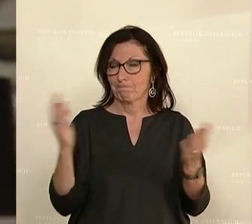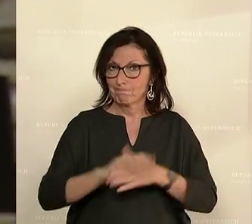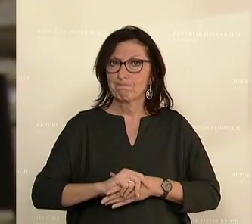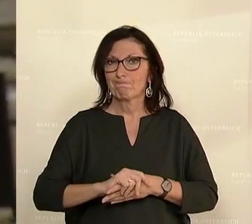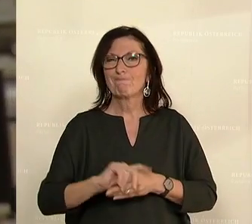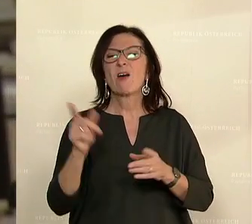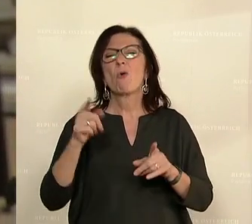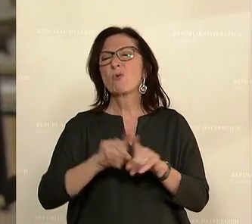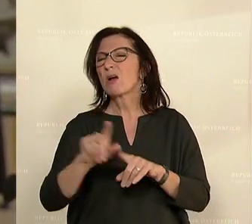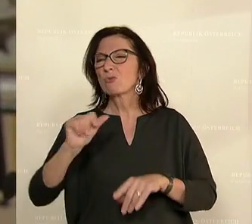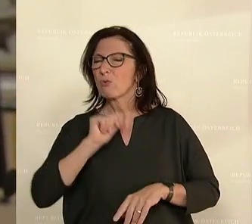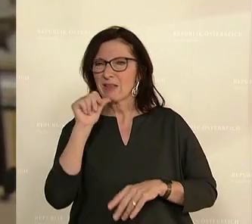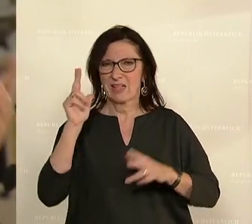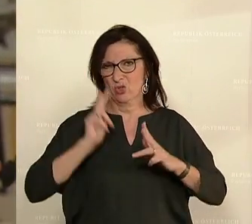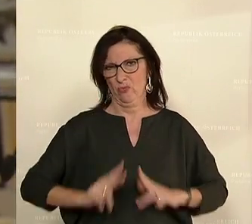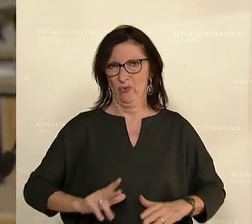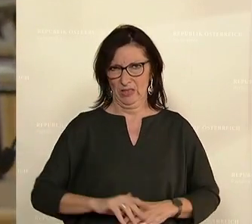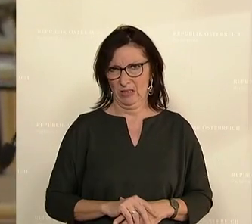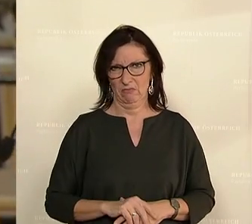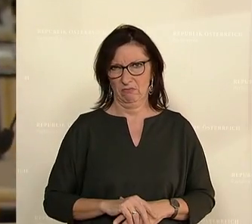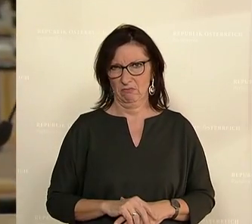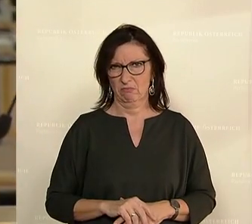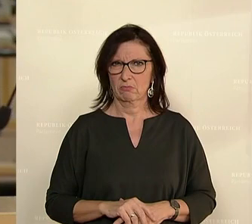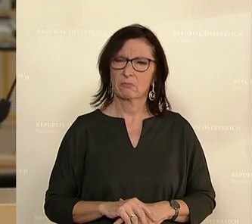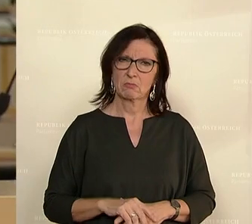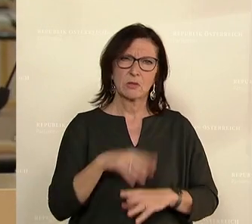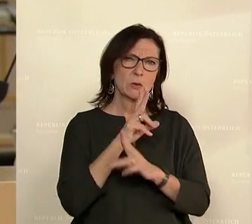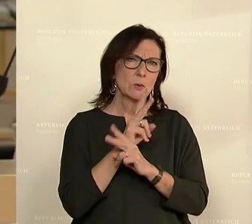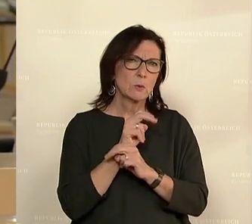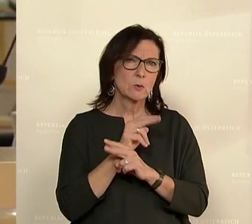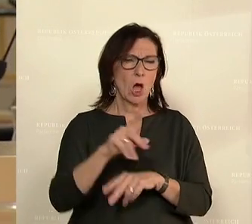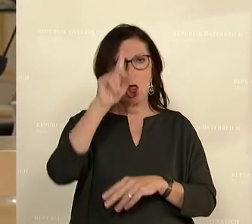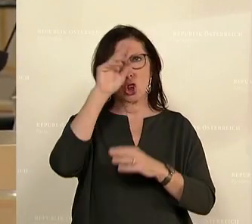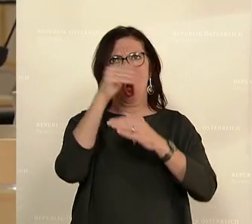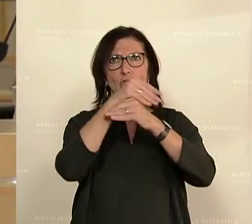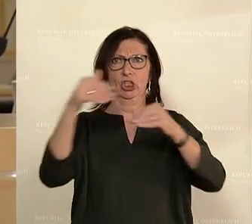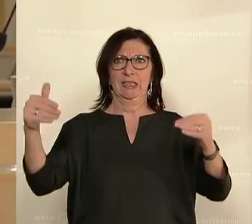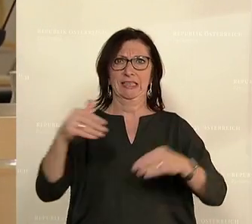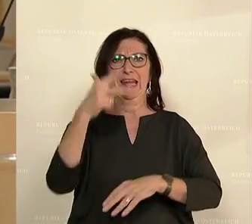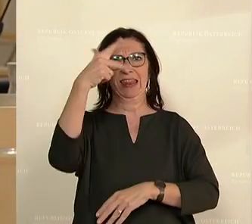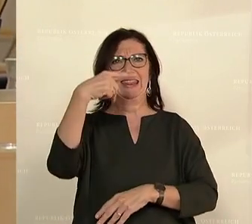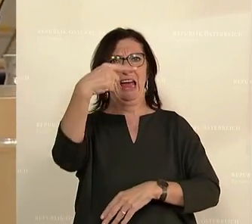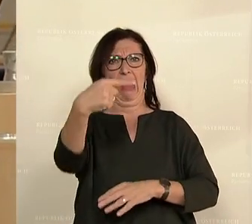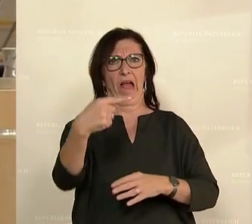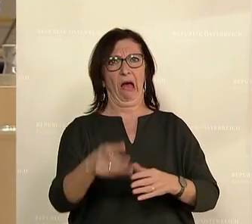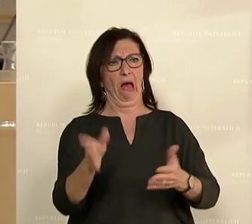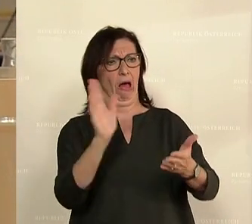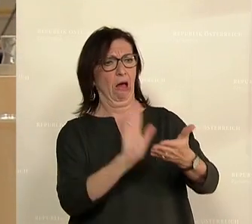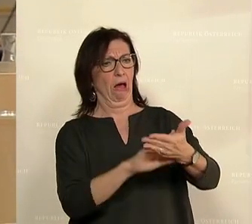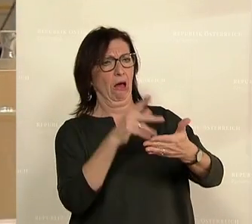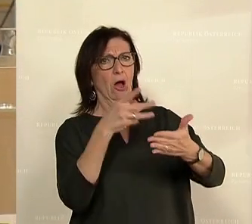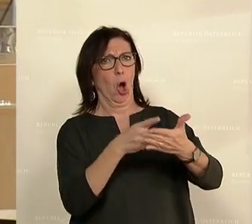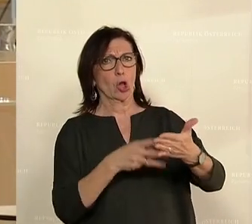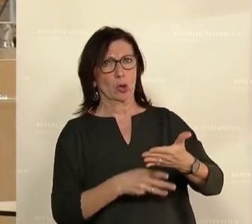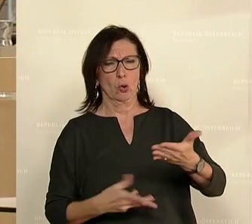zur Zufriedenheit der Truppe, sondern wenn man dann an der österreichischen deutschen Grenze steht und 3G-Nachweise kontrollieren muss, dann kann